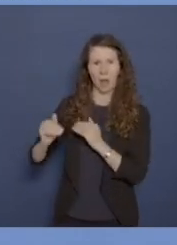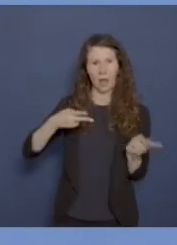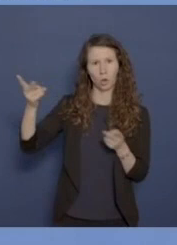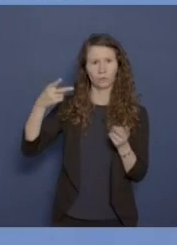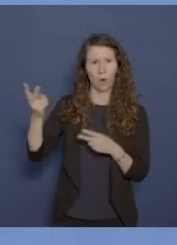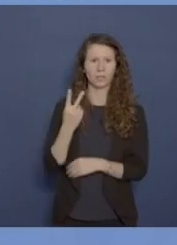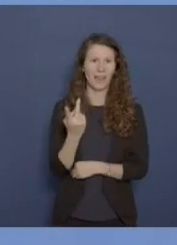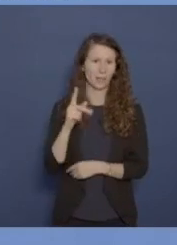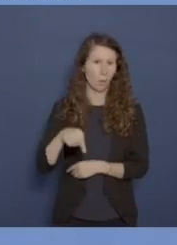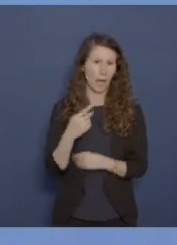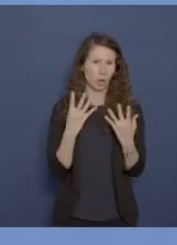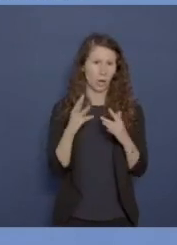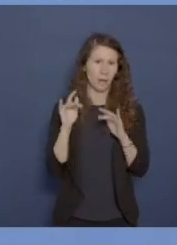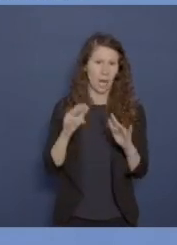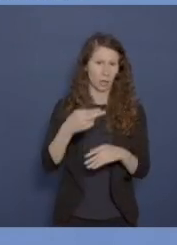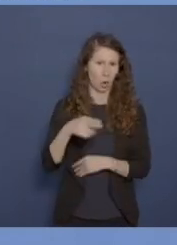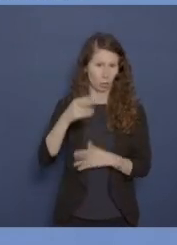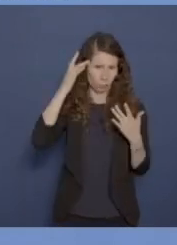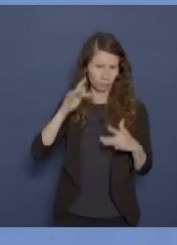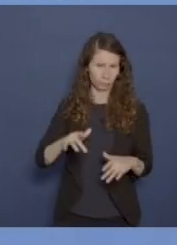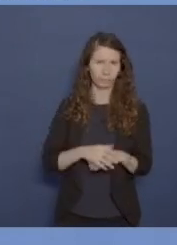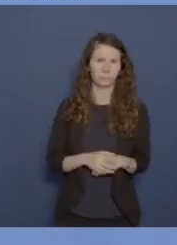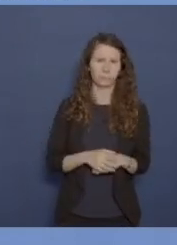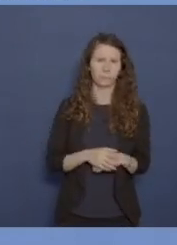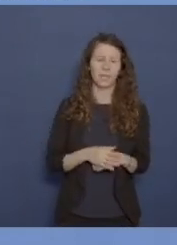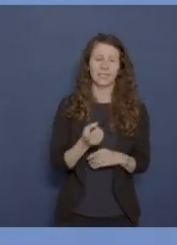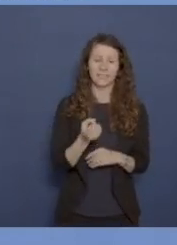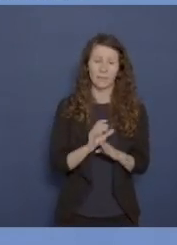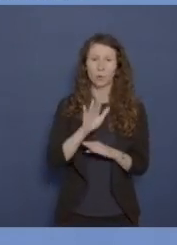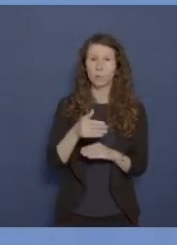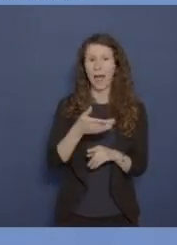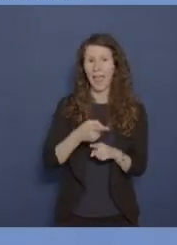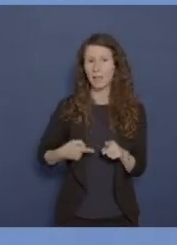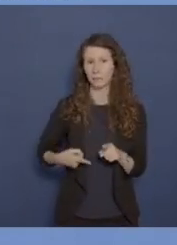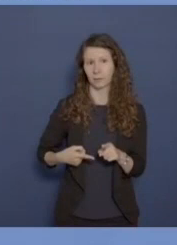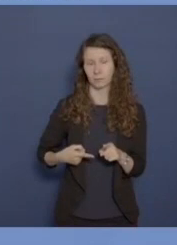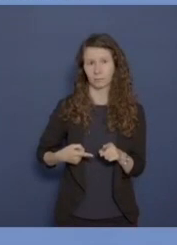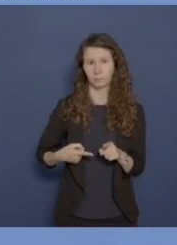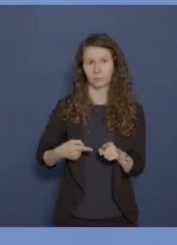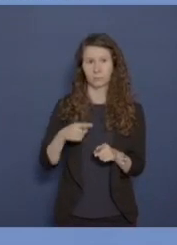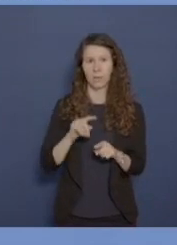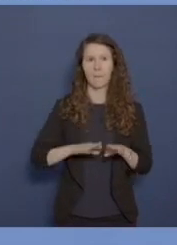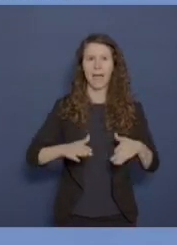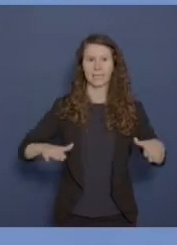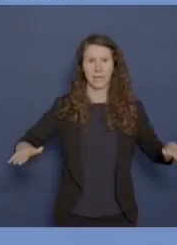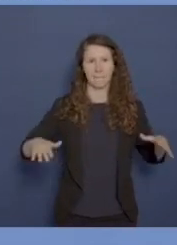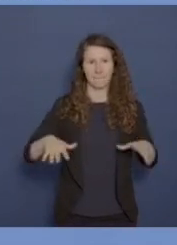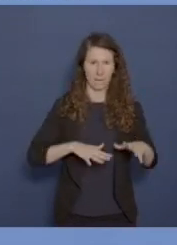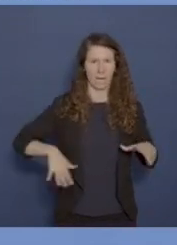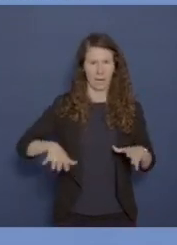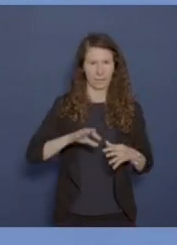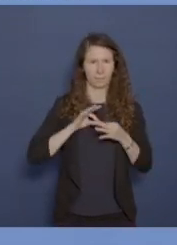2,9 Milliarden Euro erteilt. Mehr als die Hälfte davon betrifft den maritimen Bereich.